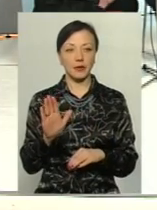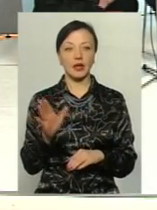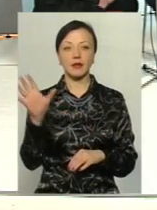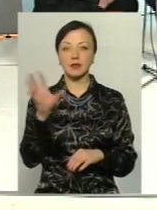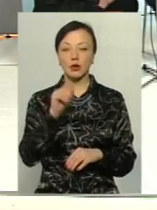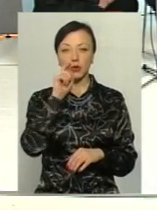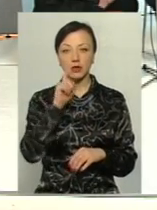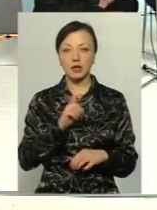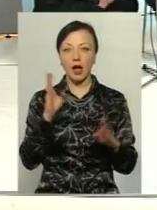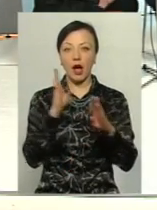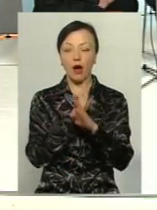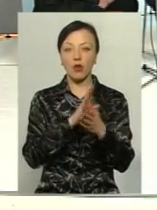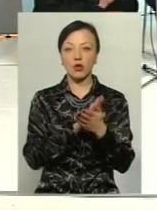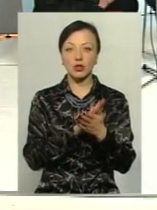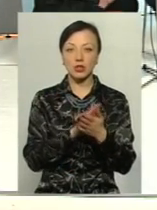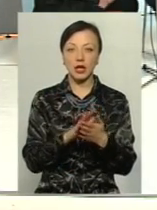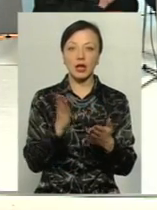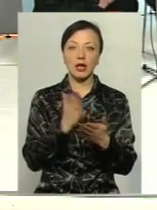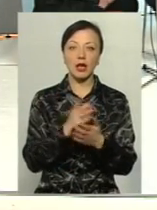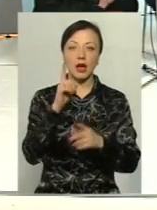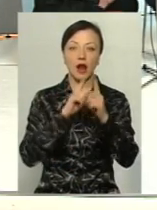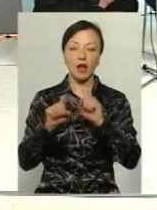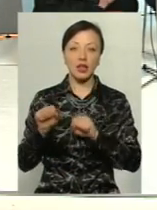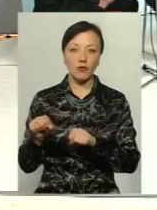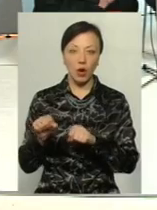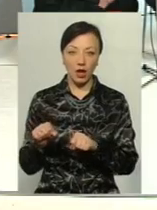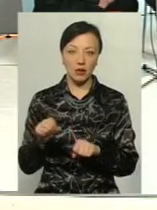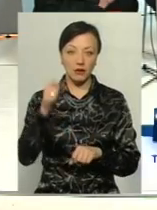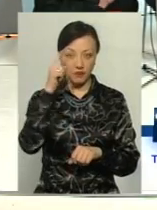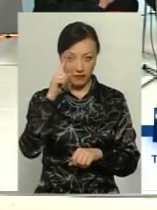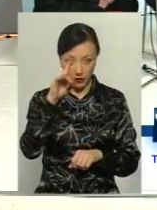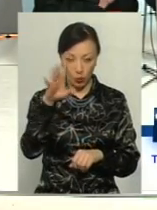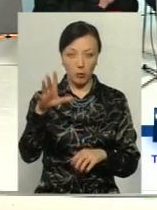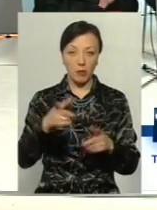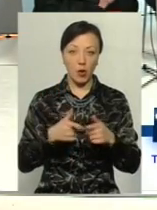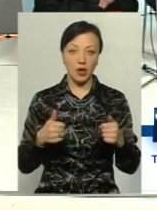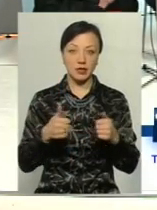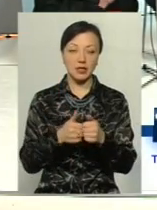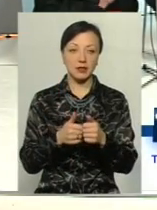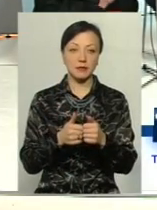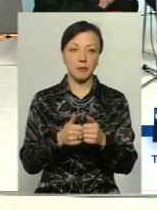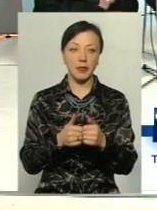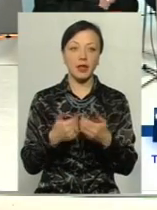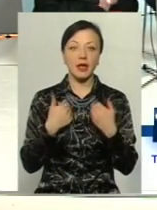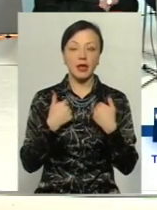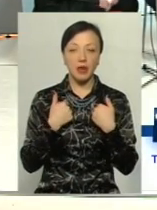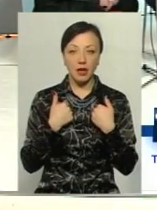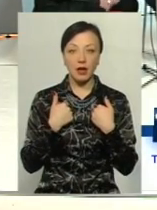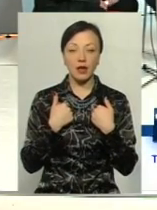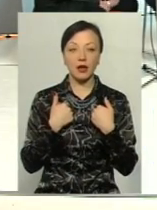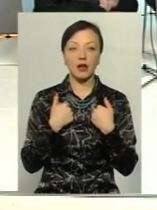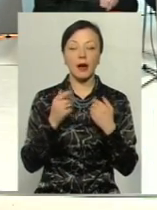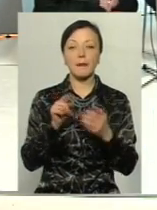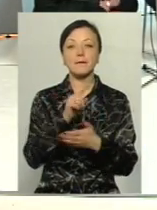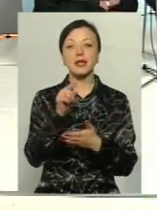всеукраїнська екологічна лівка, є рада адвокатів, які є відомими організаціями громадськими. на цьому зосереджував увагу, відомі-невідомі.